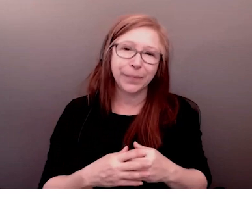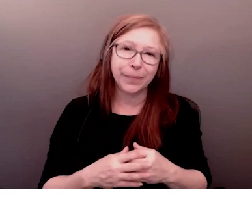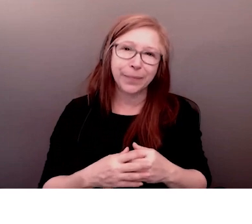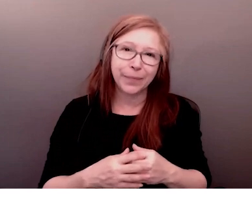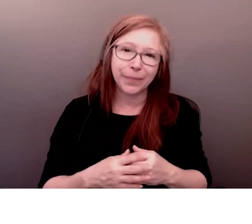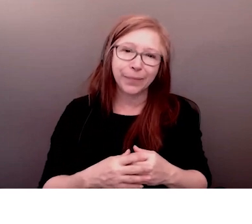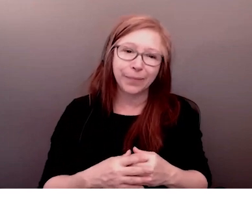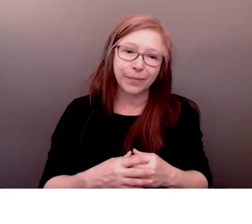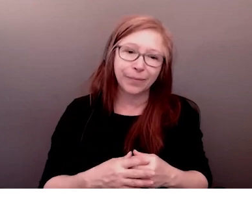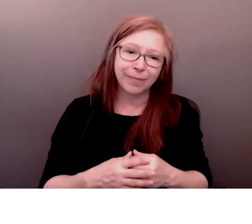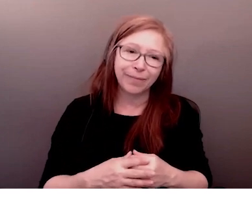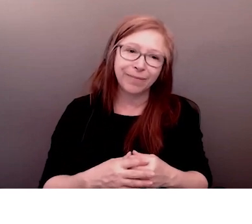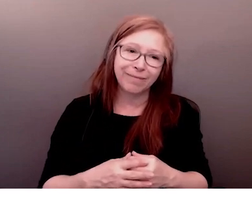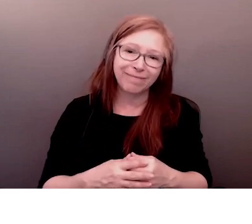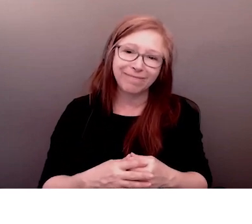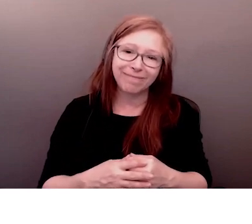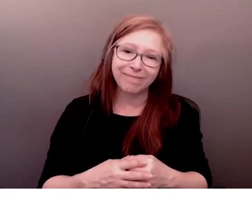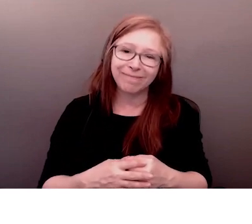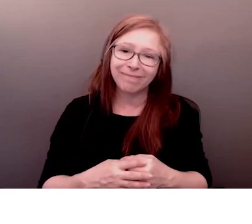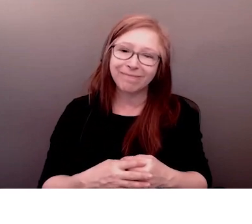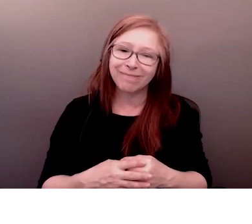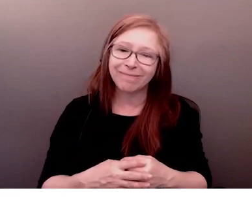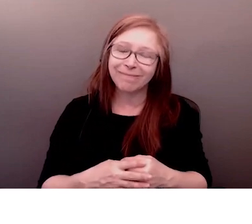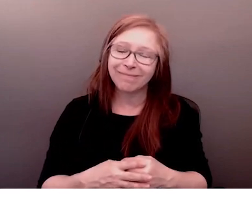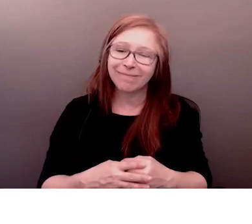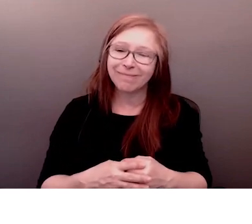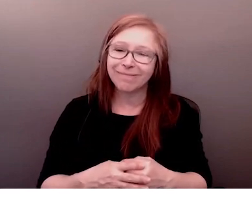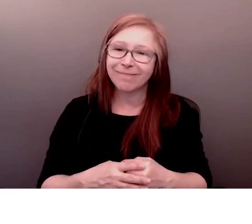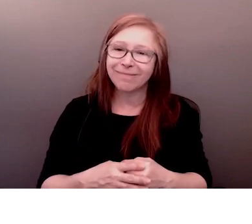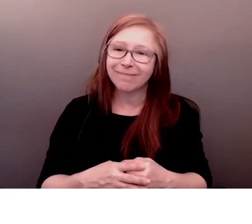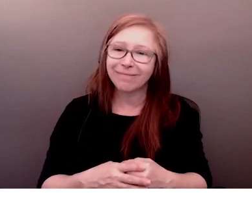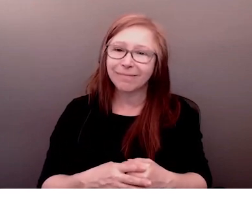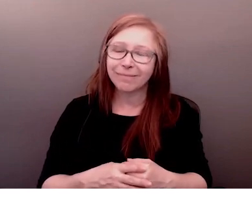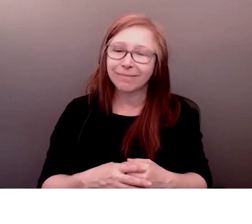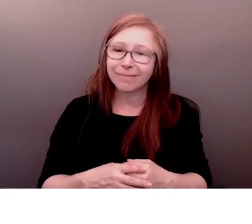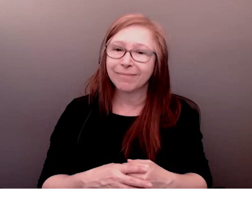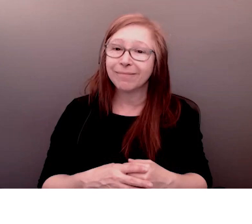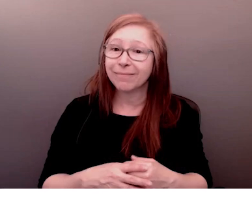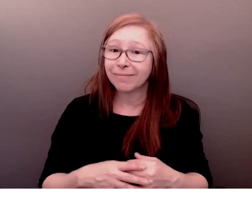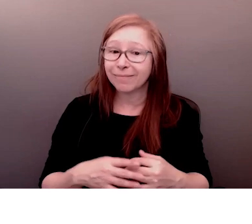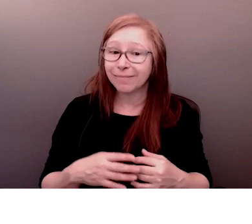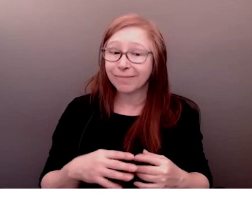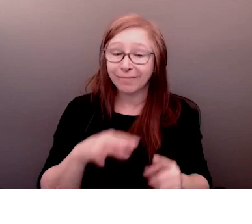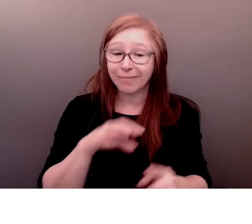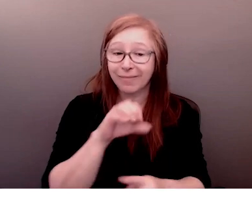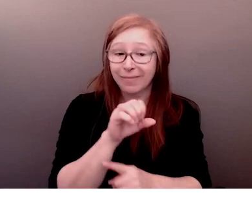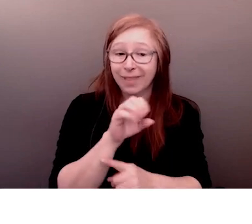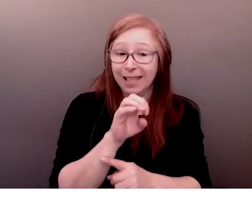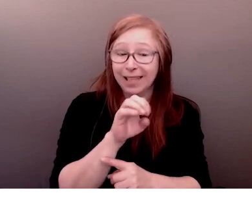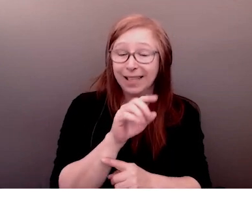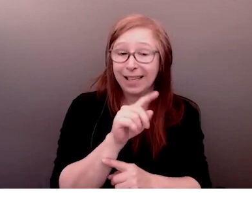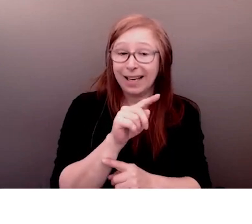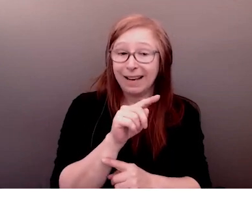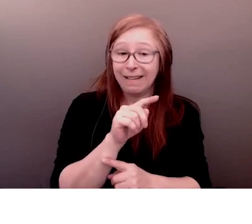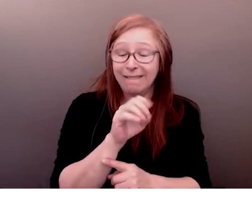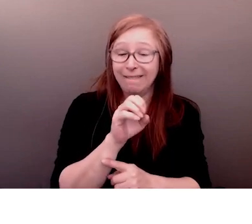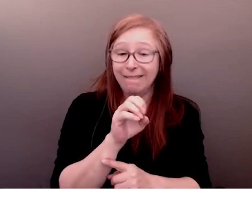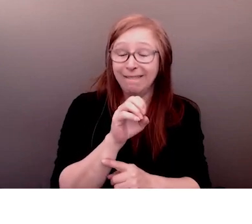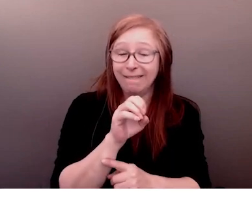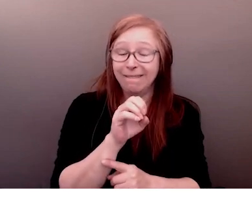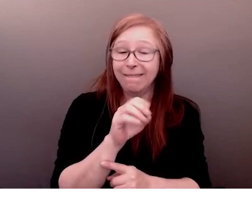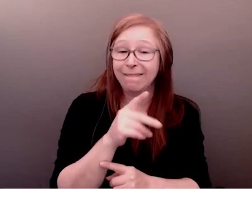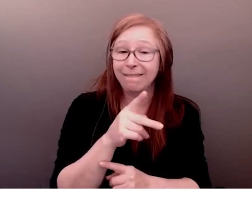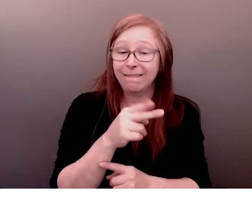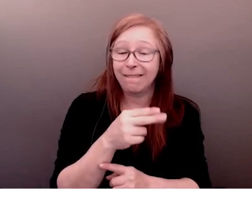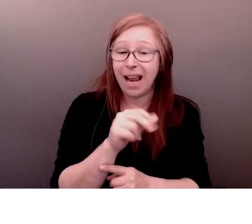on aimerait bien si vous discutiez et utilisez les leçons de cette séance qu'on enregistre vous pouvez voir cela vous pouvez partager